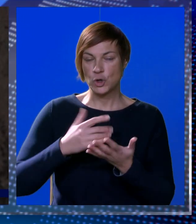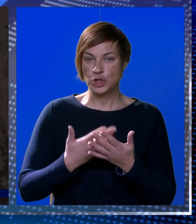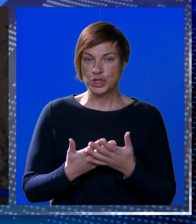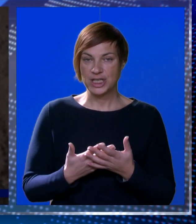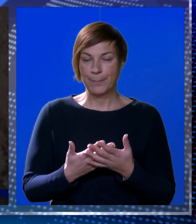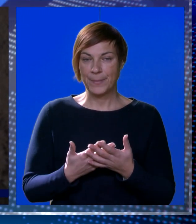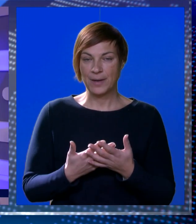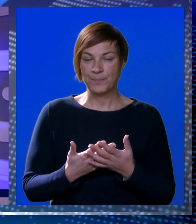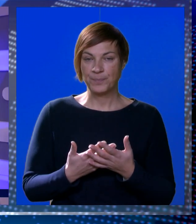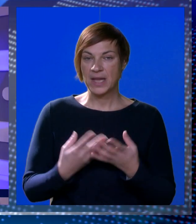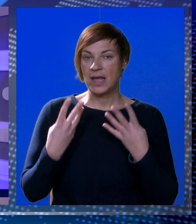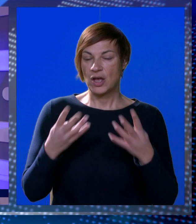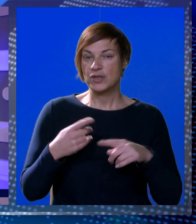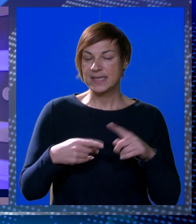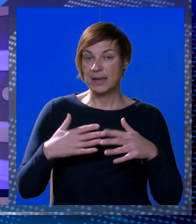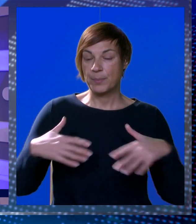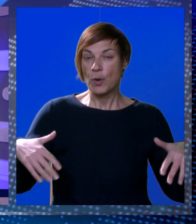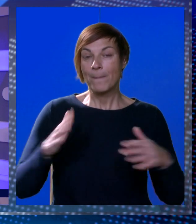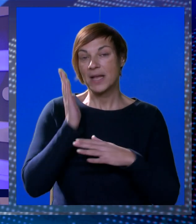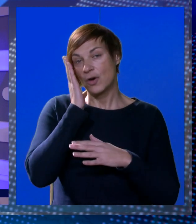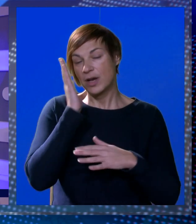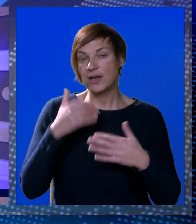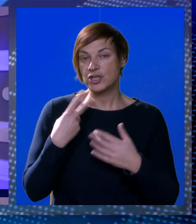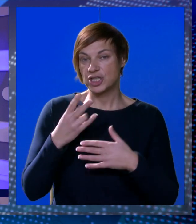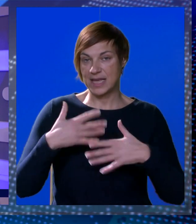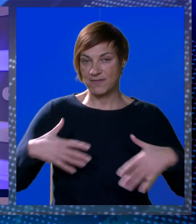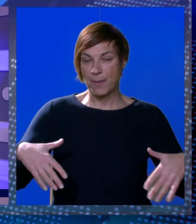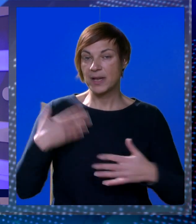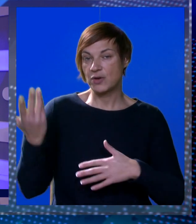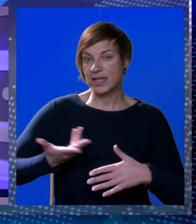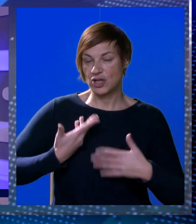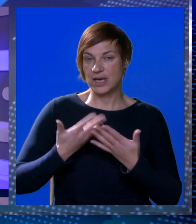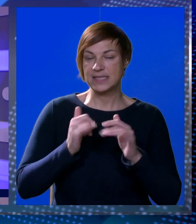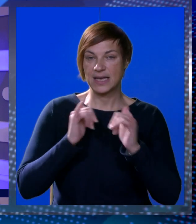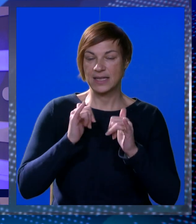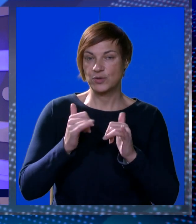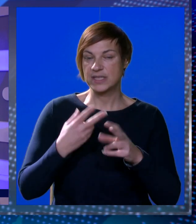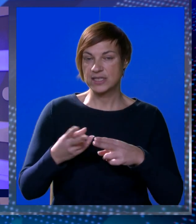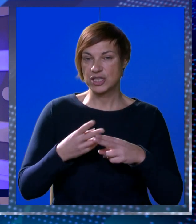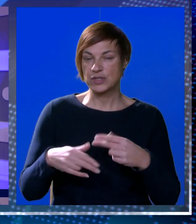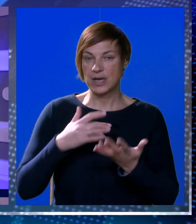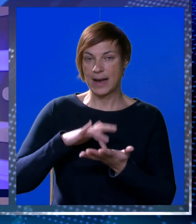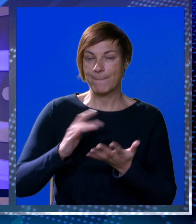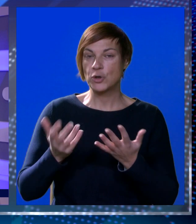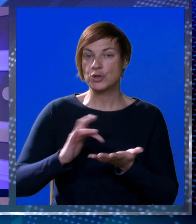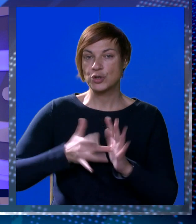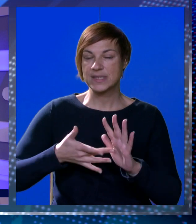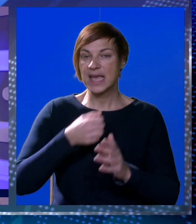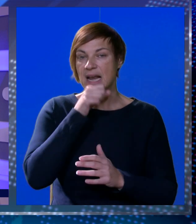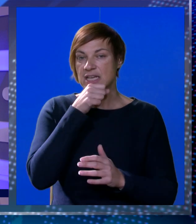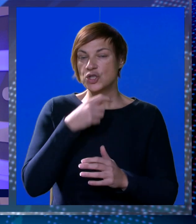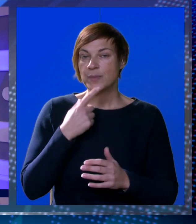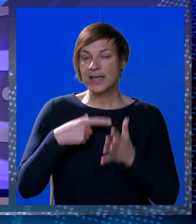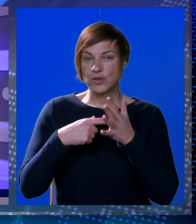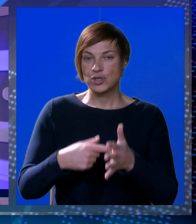područjima. Skoro 8,5 milijuna noćenja i 2 milijuna dolazaka. Turistički su to rezultati na području